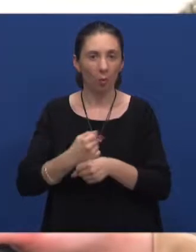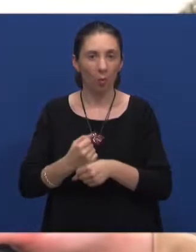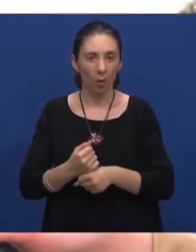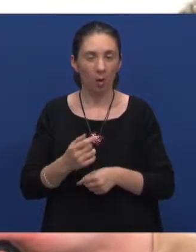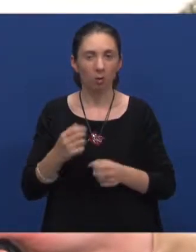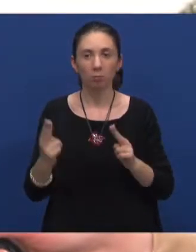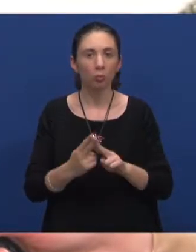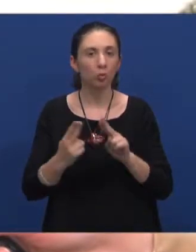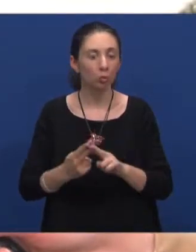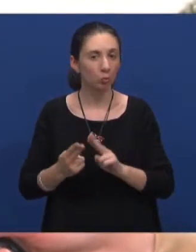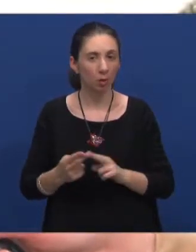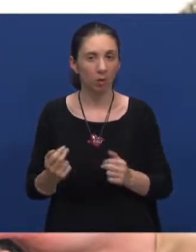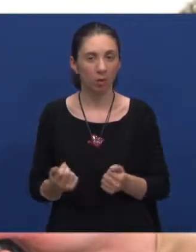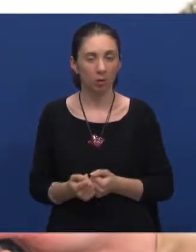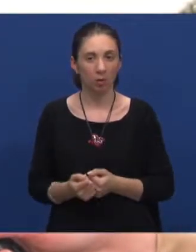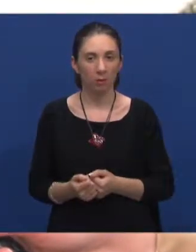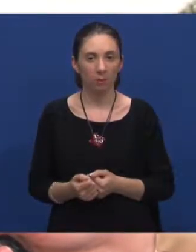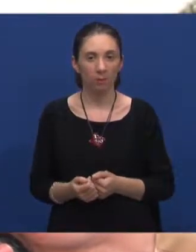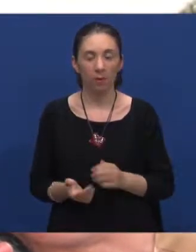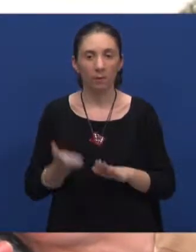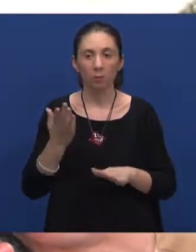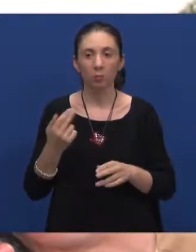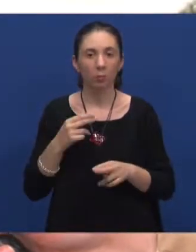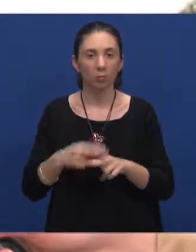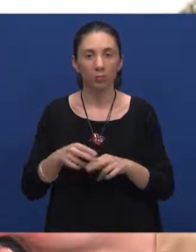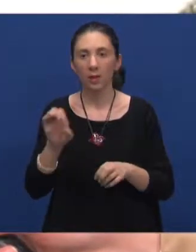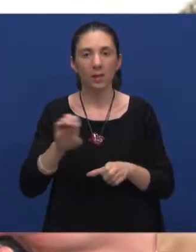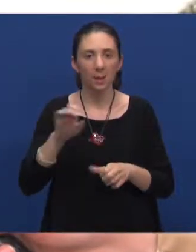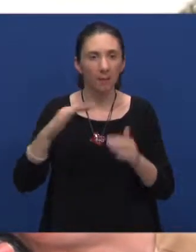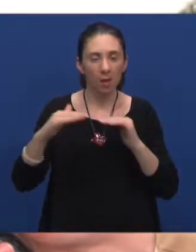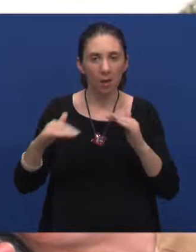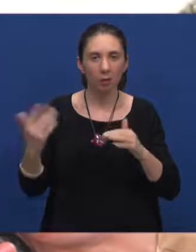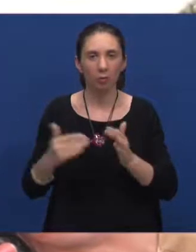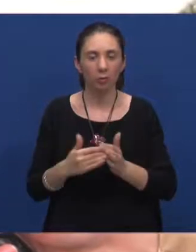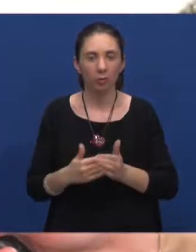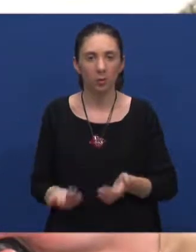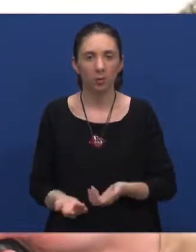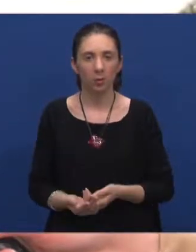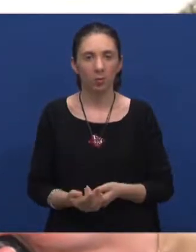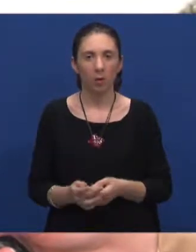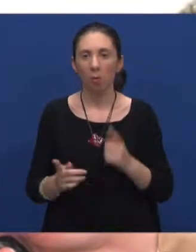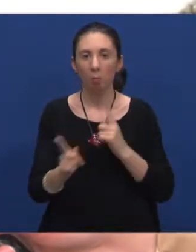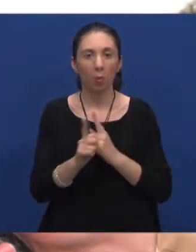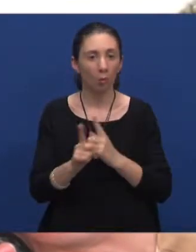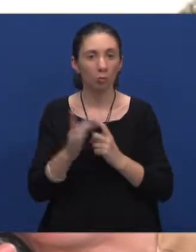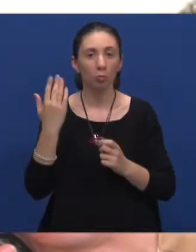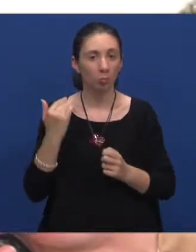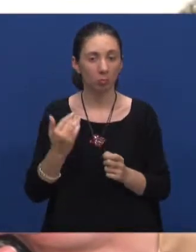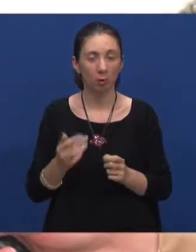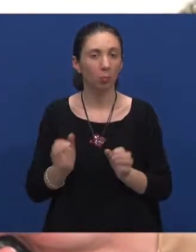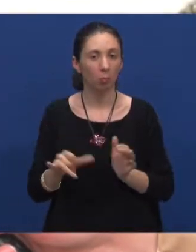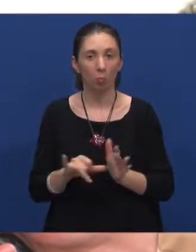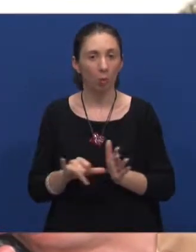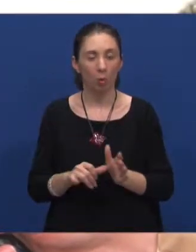vrlo susretljivi i većinu toga smo rješavali mailom i, kažem, kontakti su bili sasvim